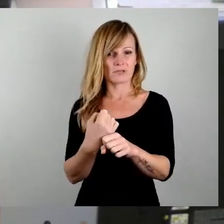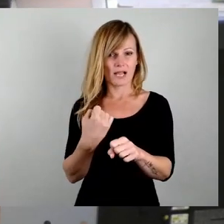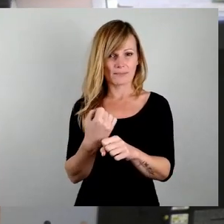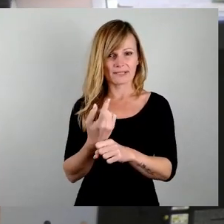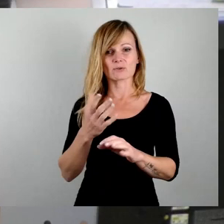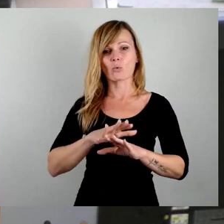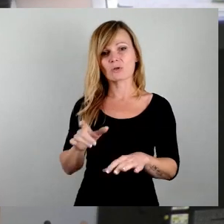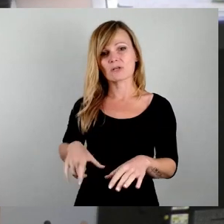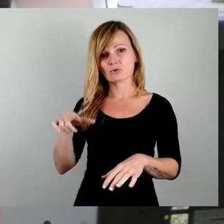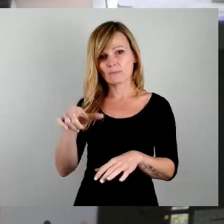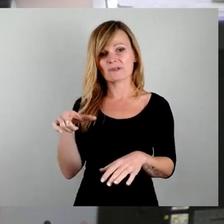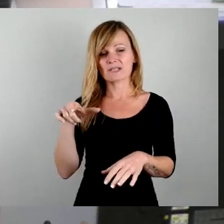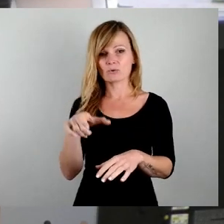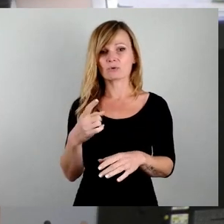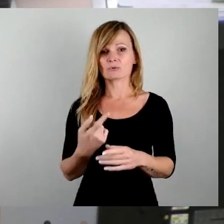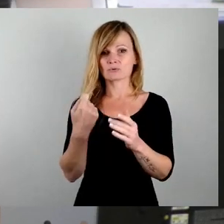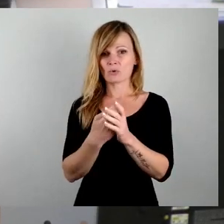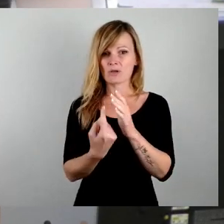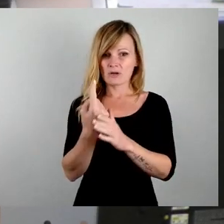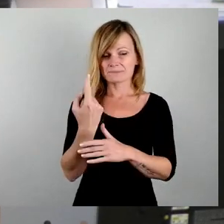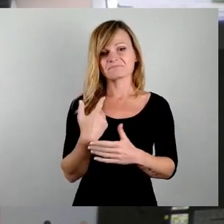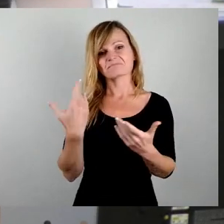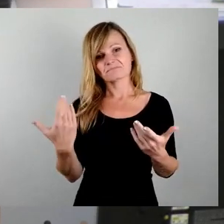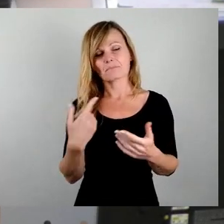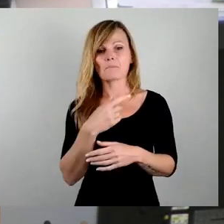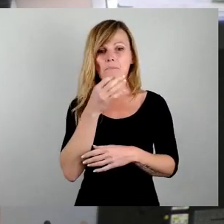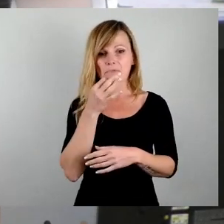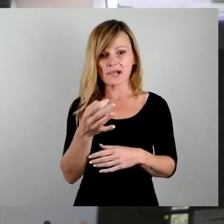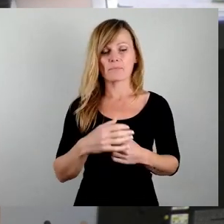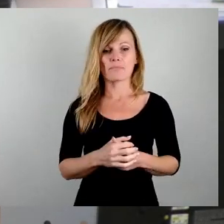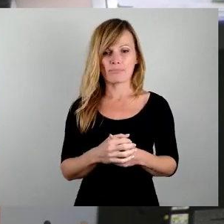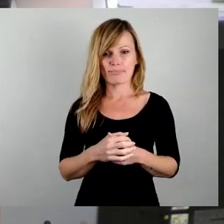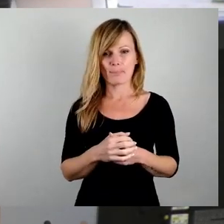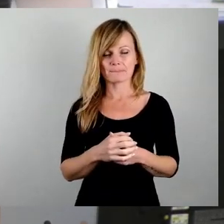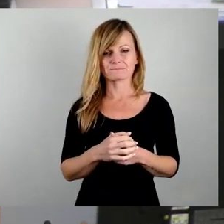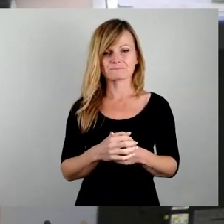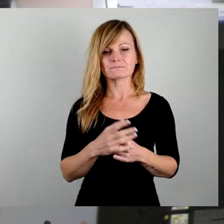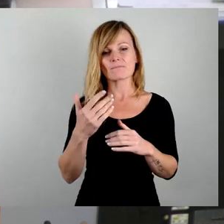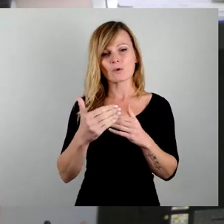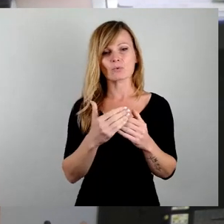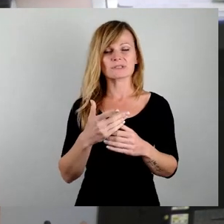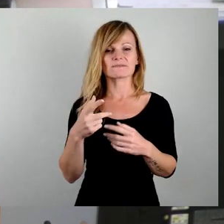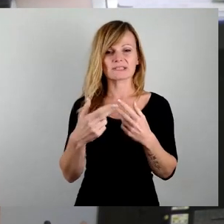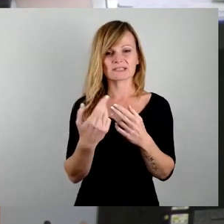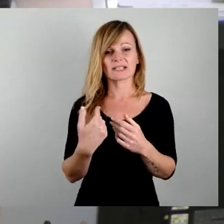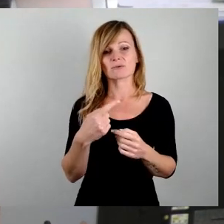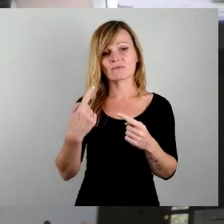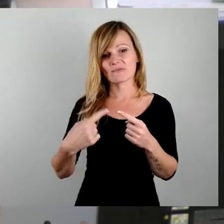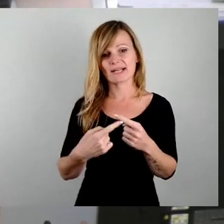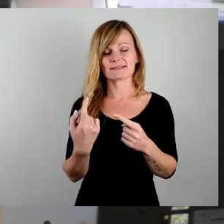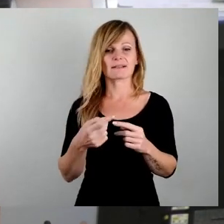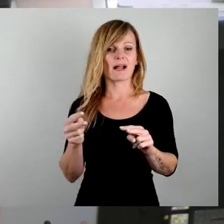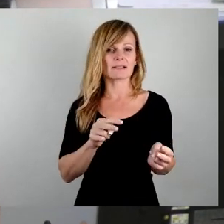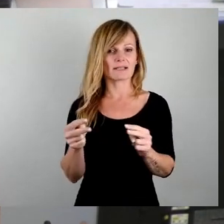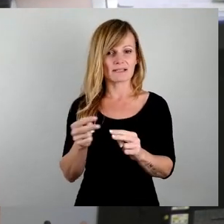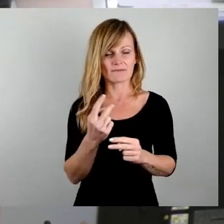so teuer wäre, das ist dann immer so ein bisschen die Frage und auch die Kurzfristigkeit und die fehlenden Alternativen sind durchaus auch aus unserer Sicht